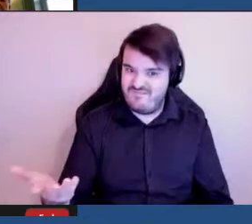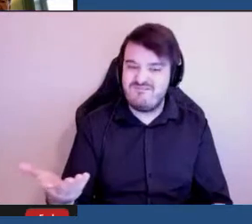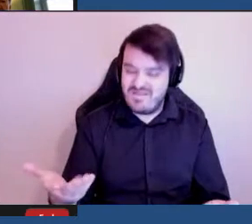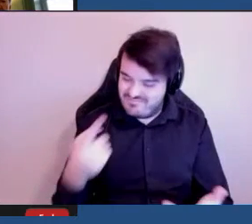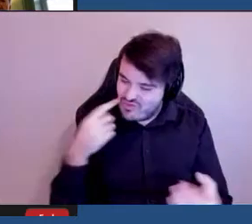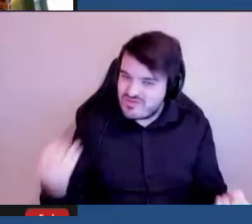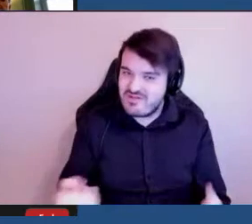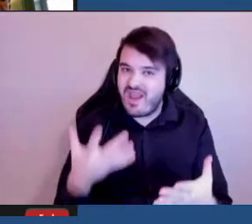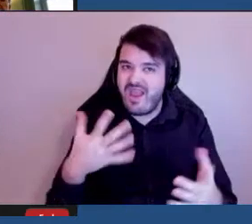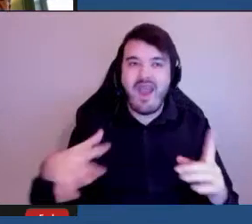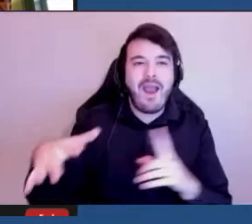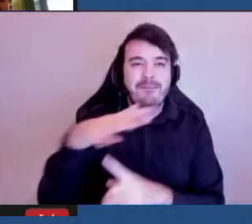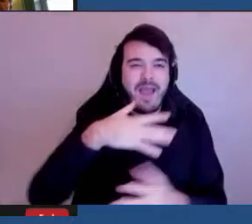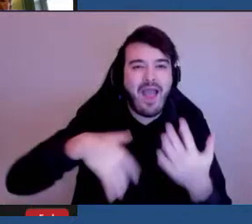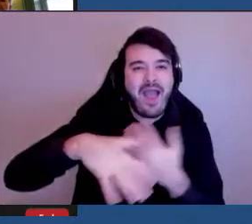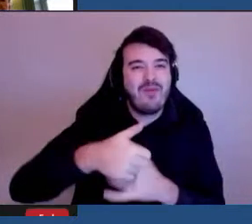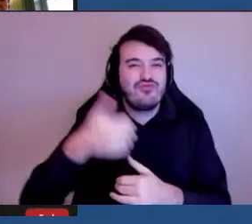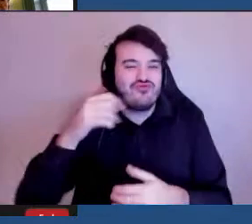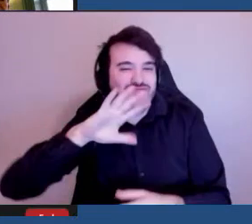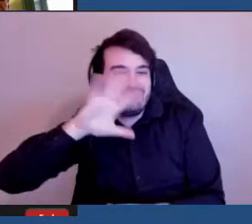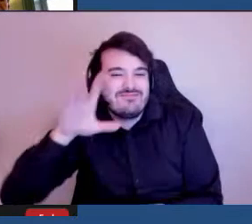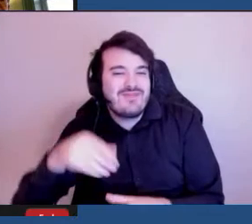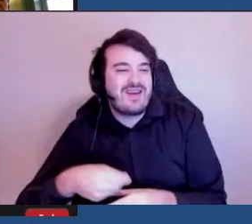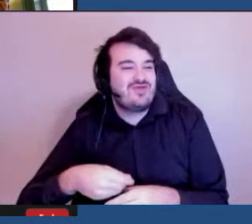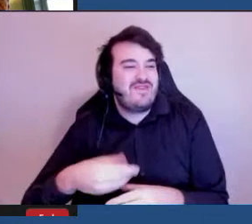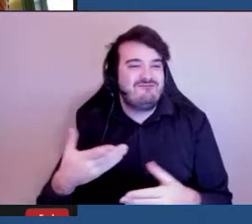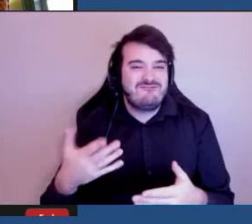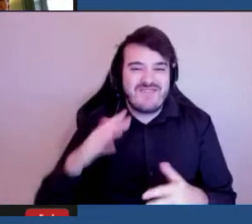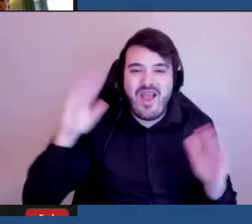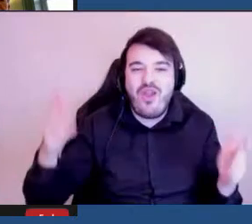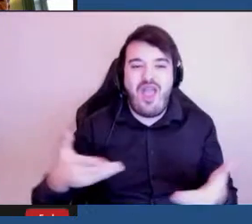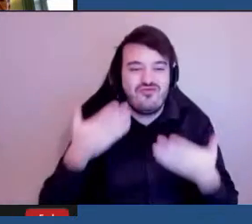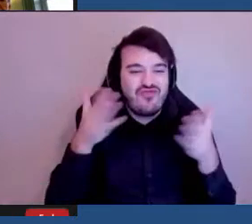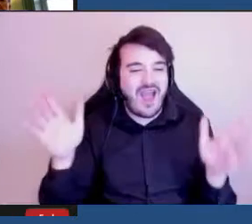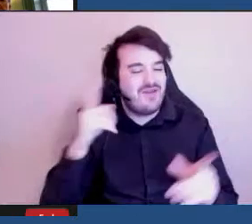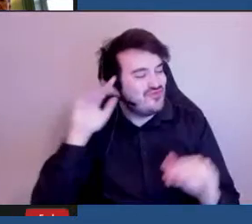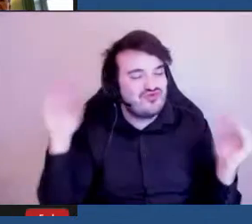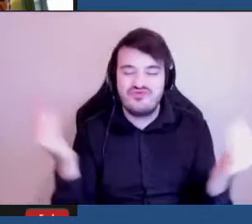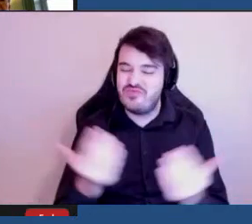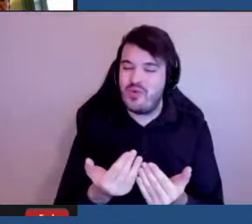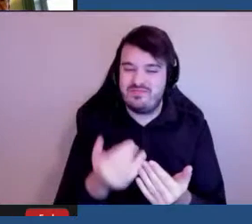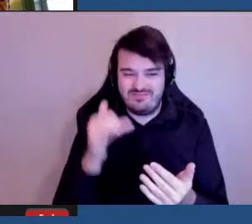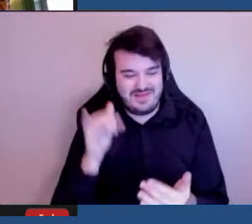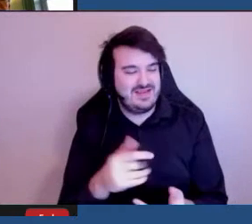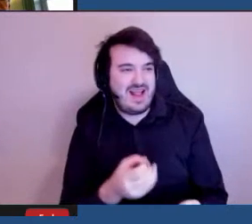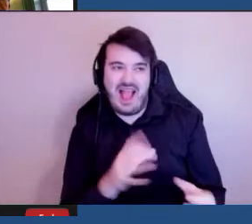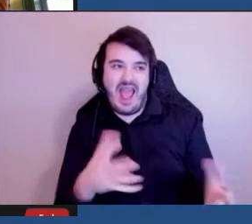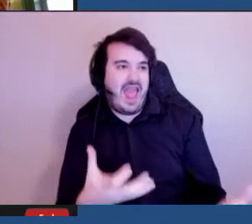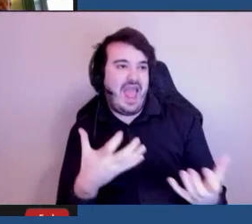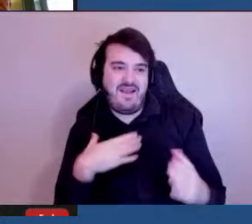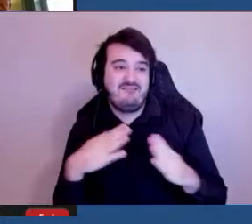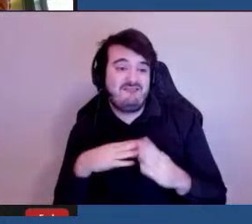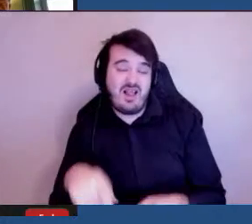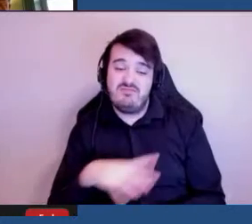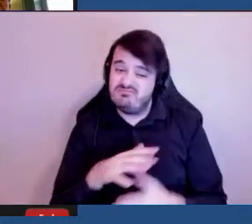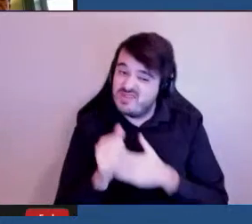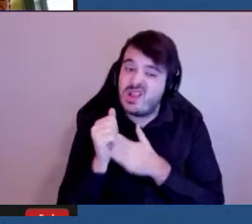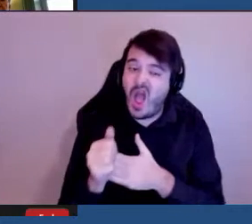ambiance accueillante et inclusive pour tous. Cet événement témoigne du leadership qu'exerce notre ville ici.